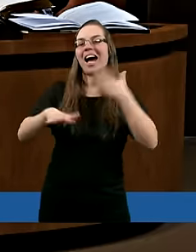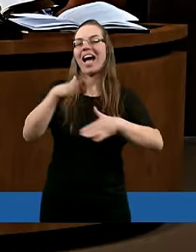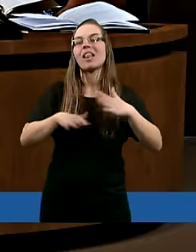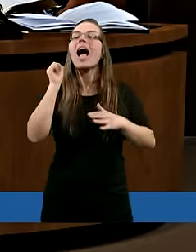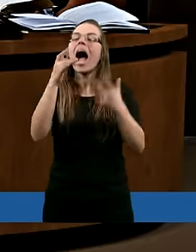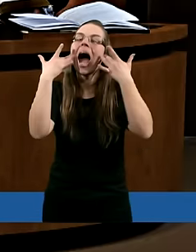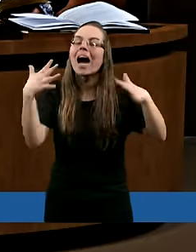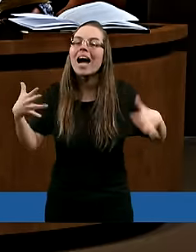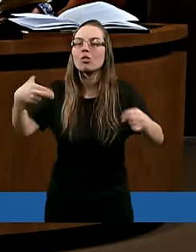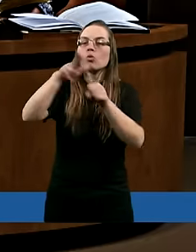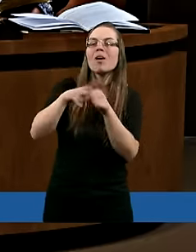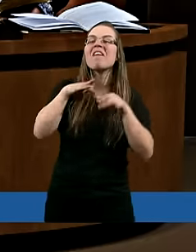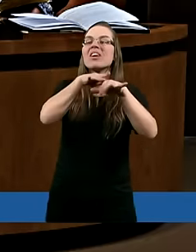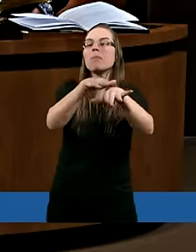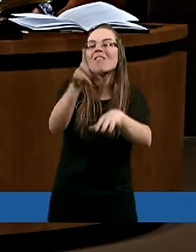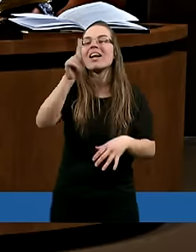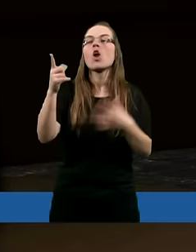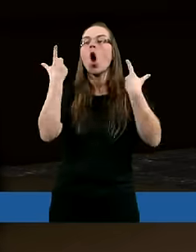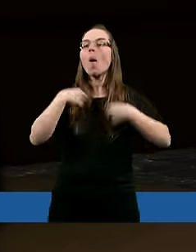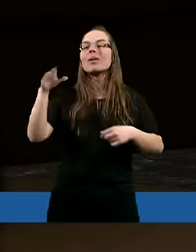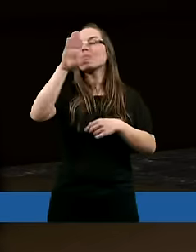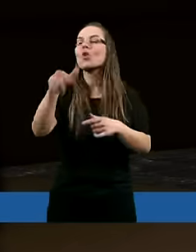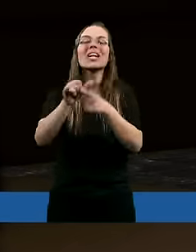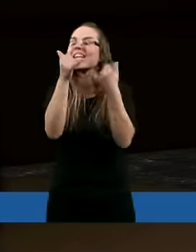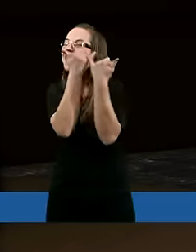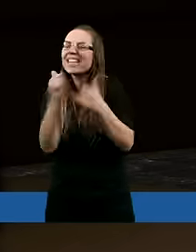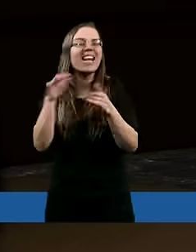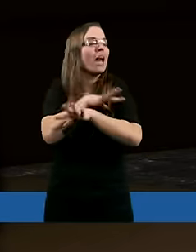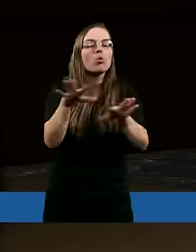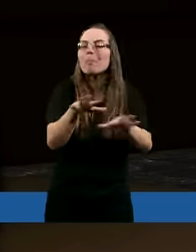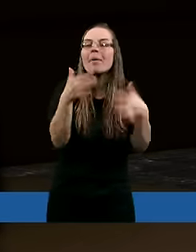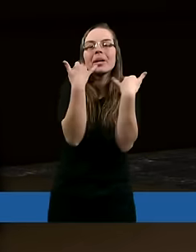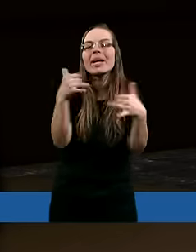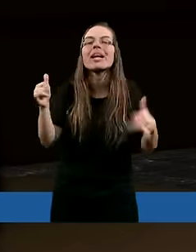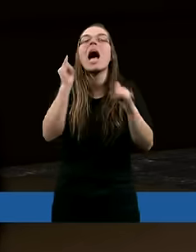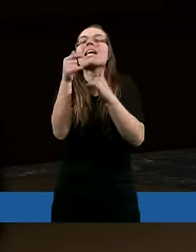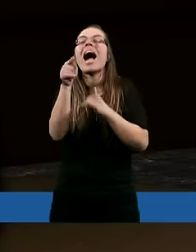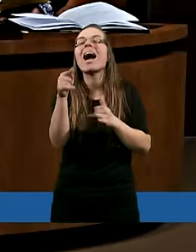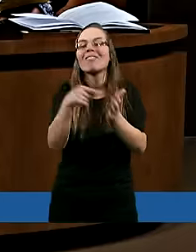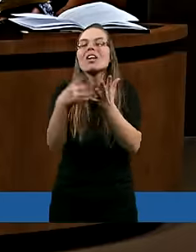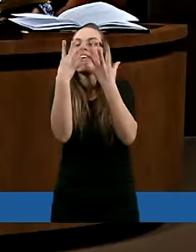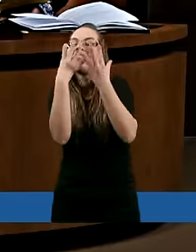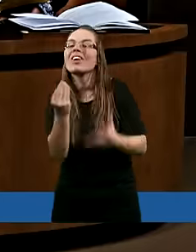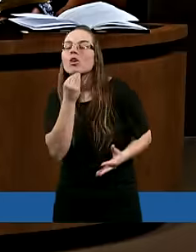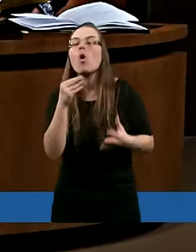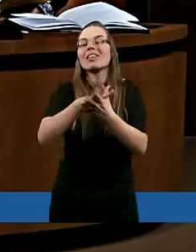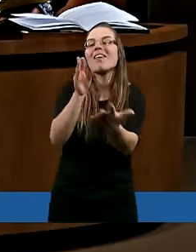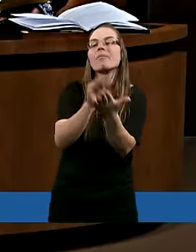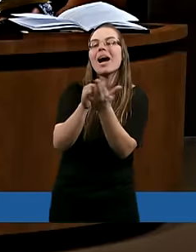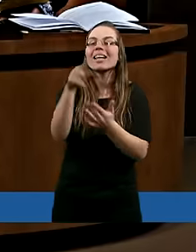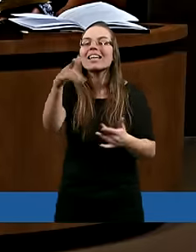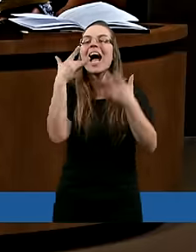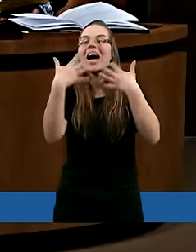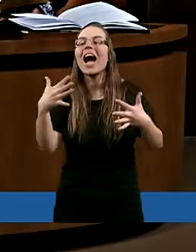A radość, która wypływa z obecności z Bogiem, to jest inna. Całkiem inna. No właśnie, ale jak ona ma wyglądać w praktyce?